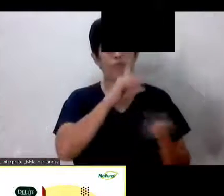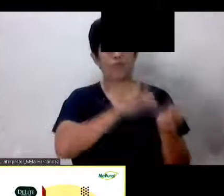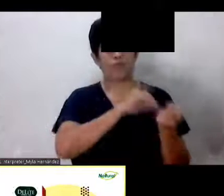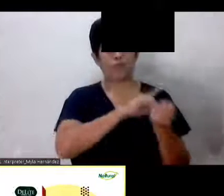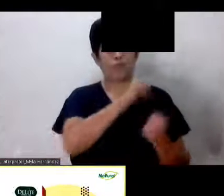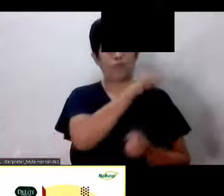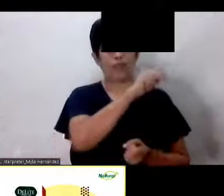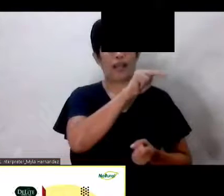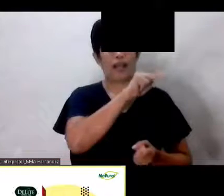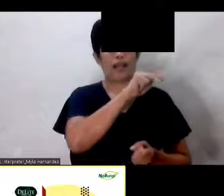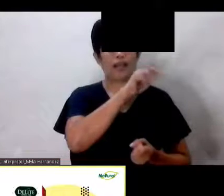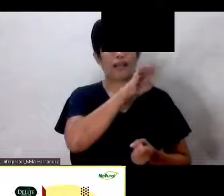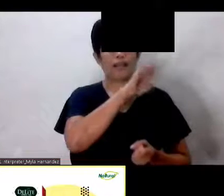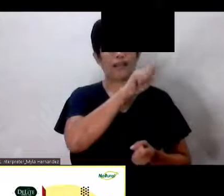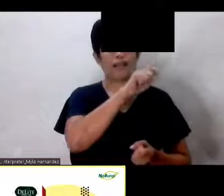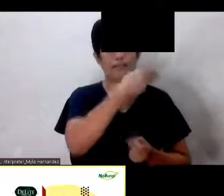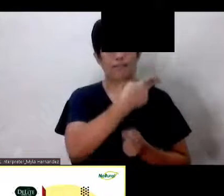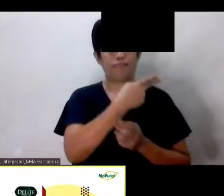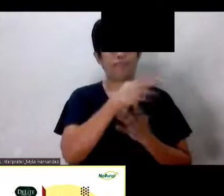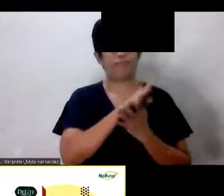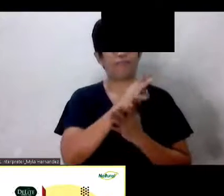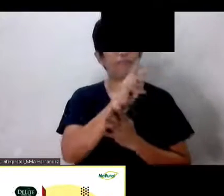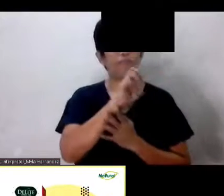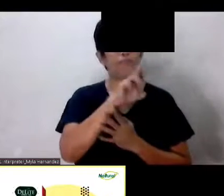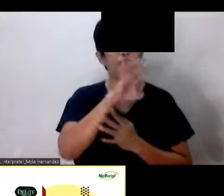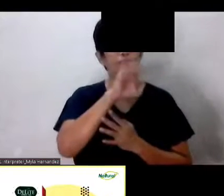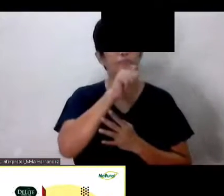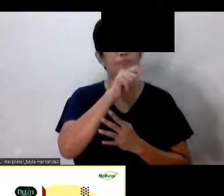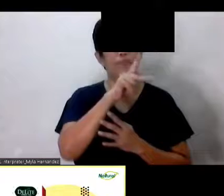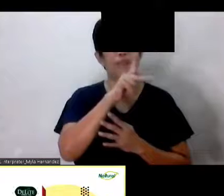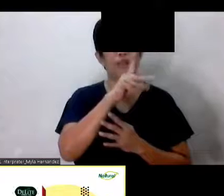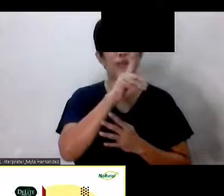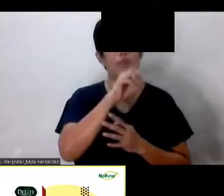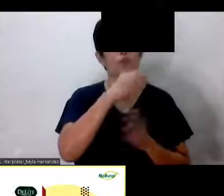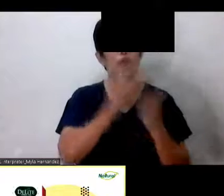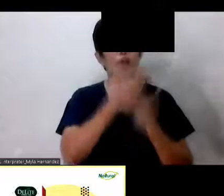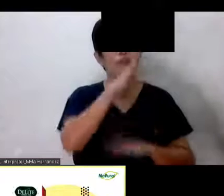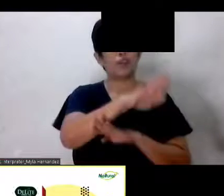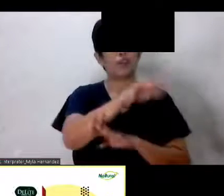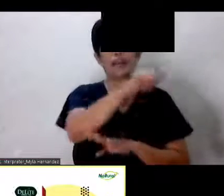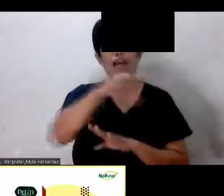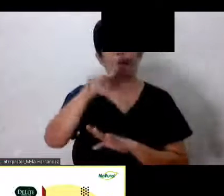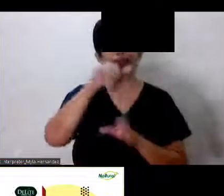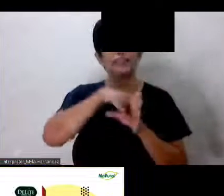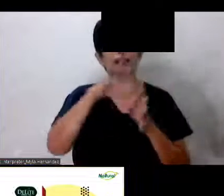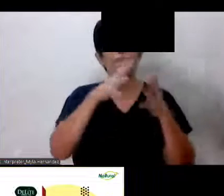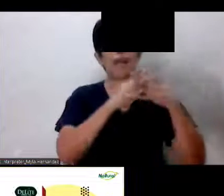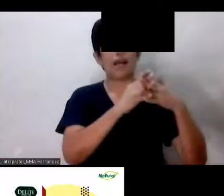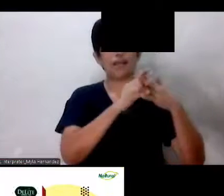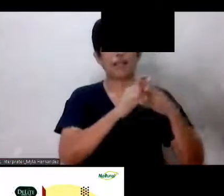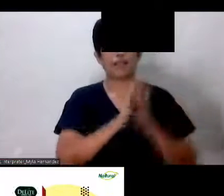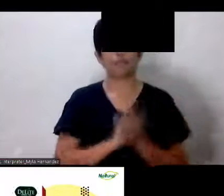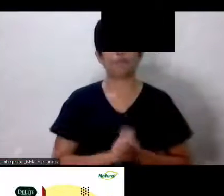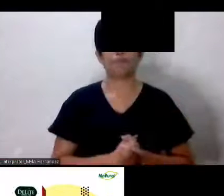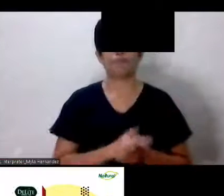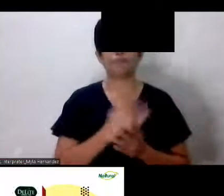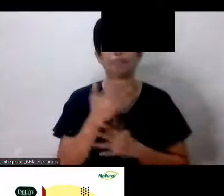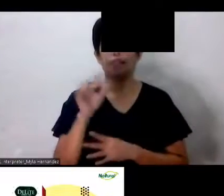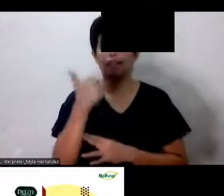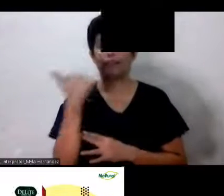Magandang hapon sa inyong lahat dyan sa Amerika Parangay Shirley Yes Brother N Dinatanong ulit dito